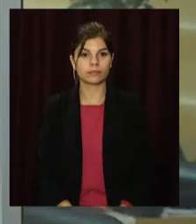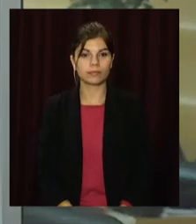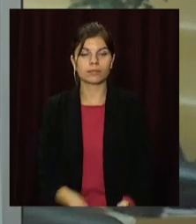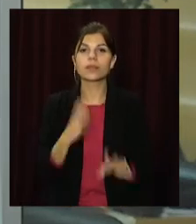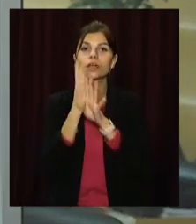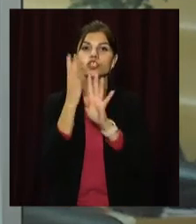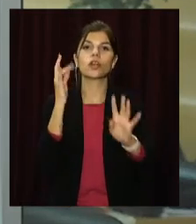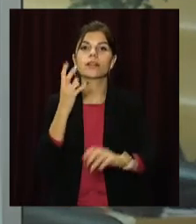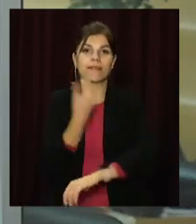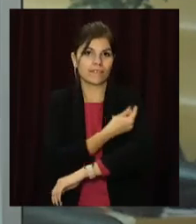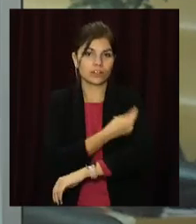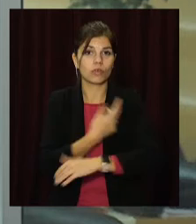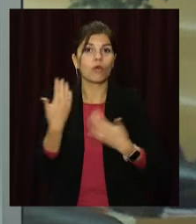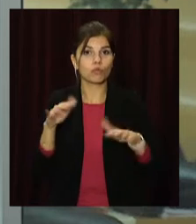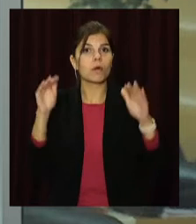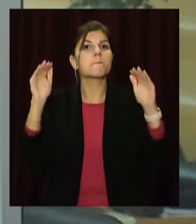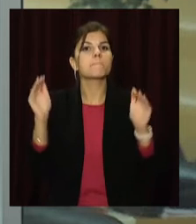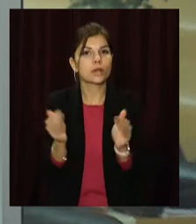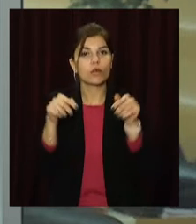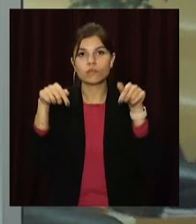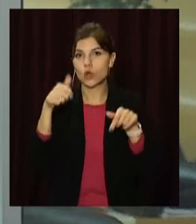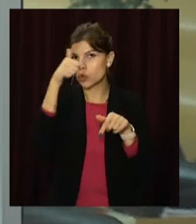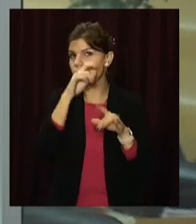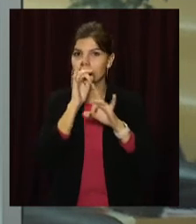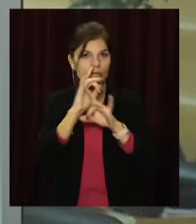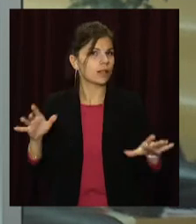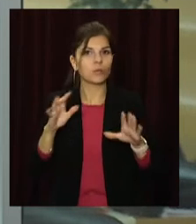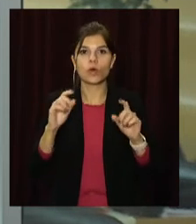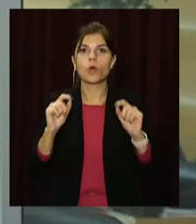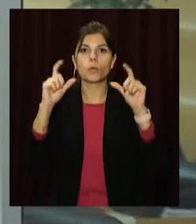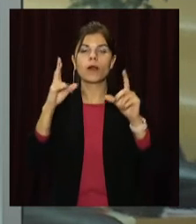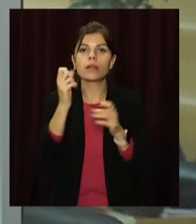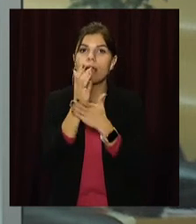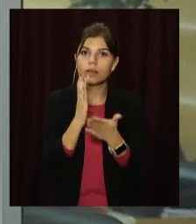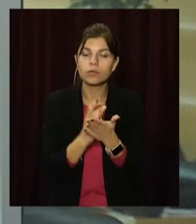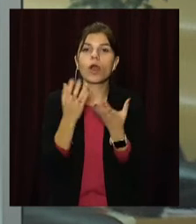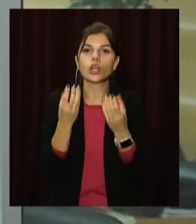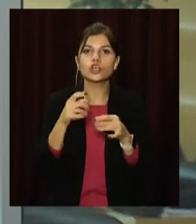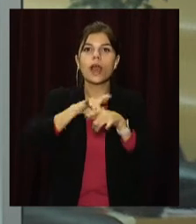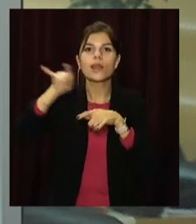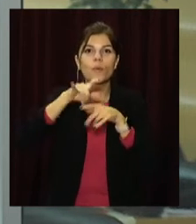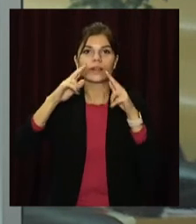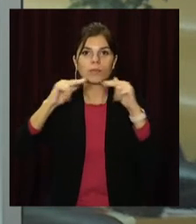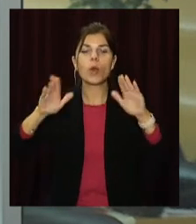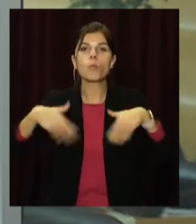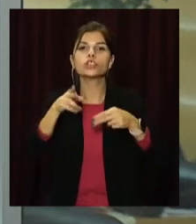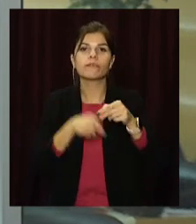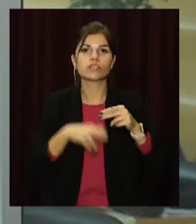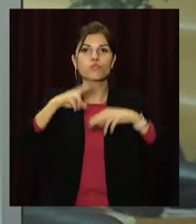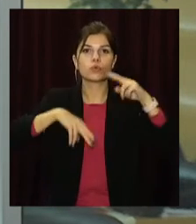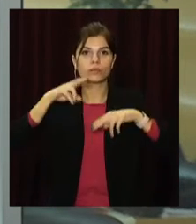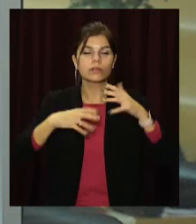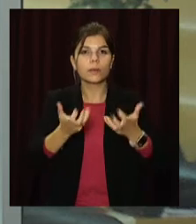Черги на вакцинацію зменшуватимуться цьогоріч, не буде підвищення цін на хліб, а ще аеропорт Дніпра після завершення